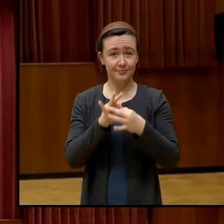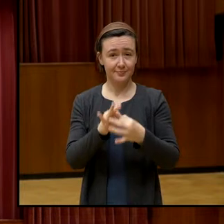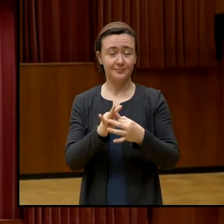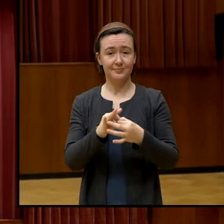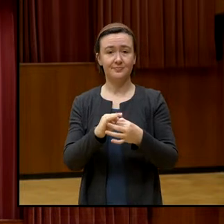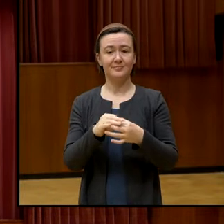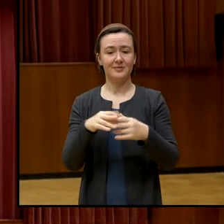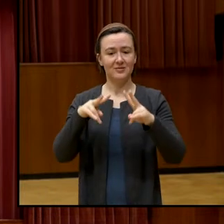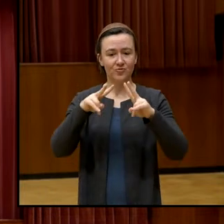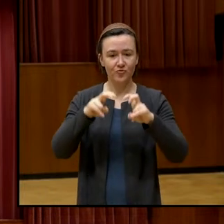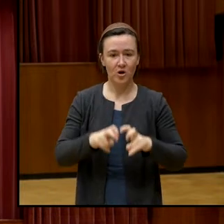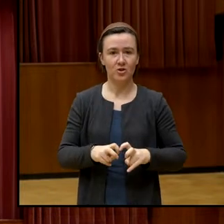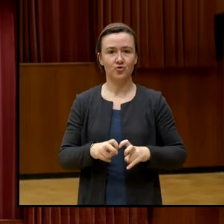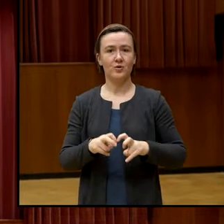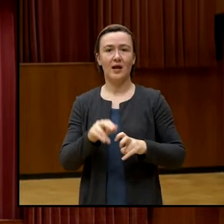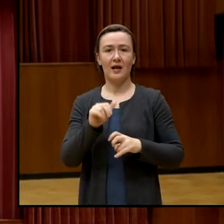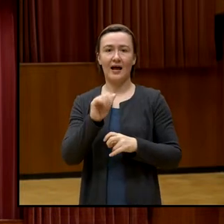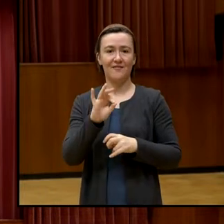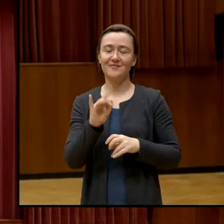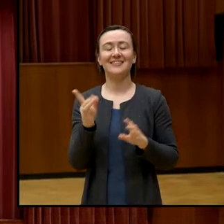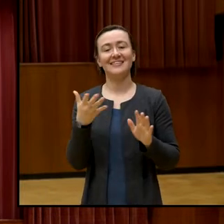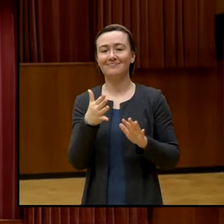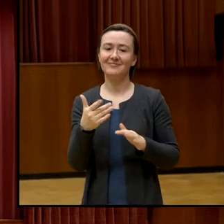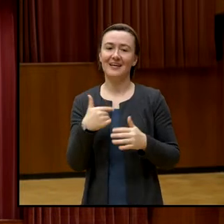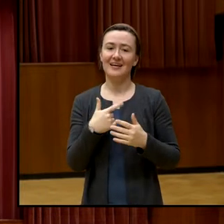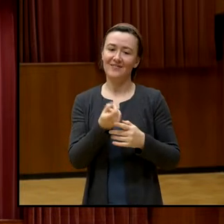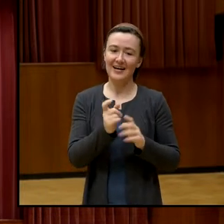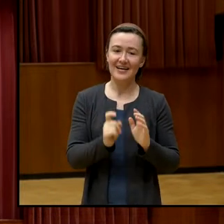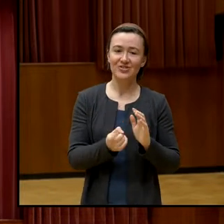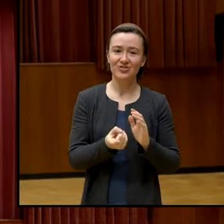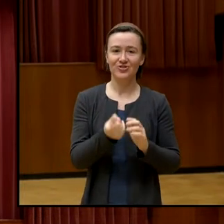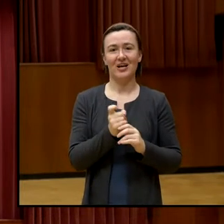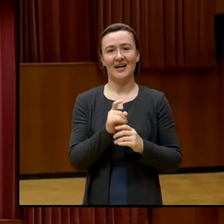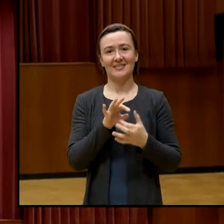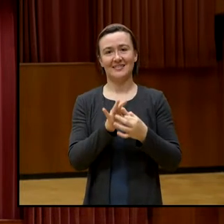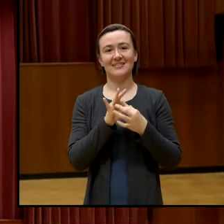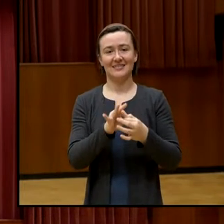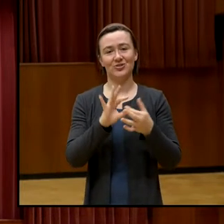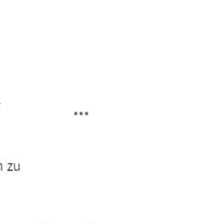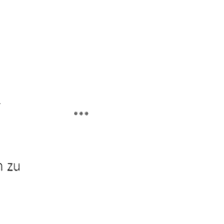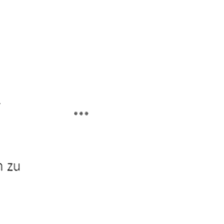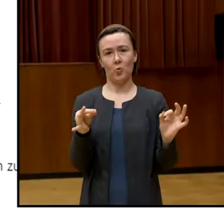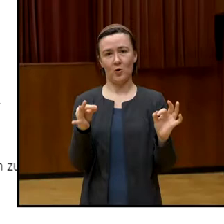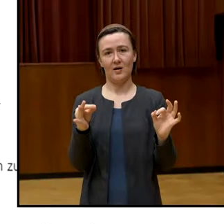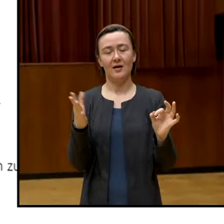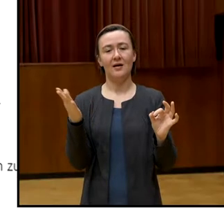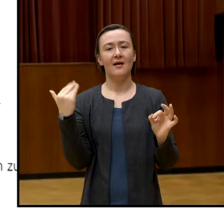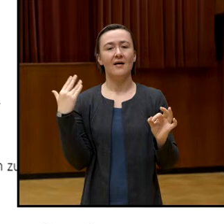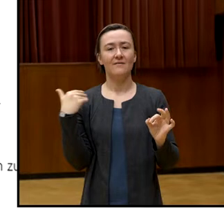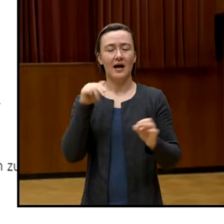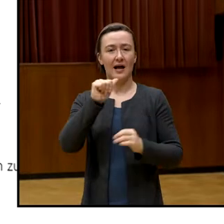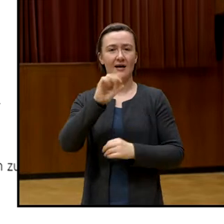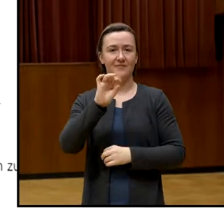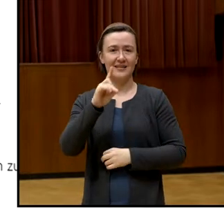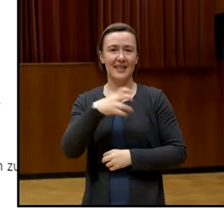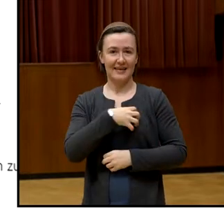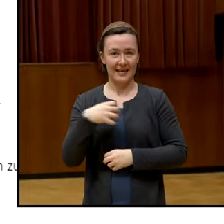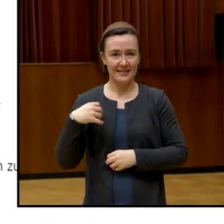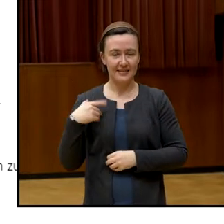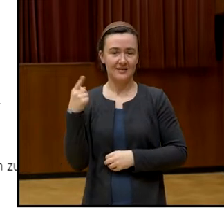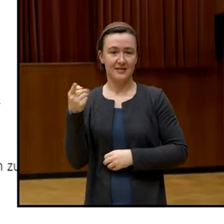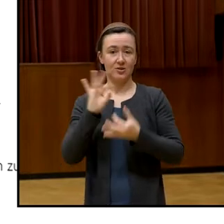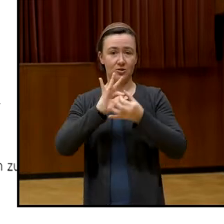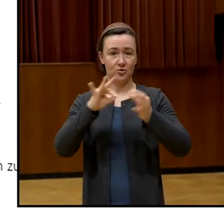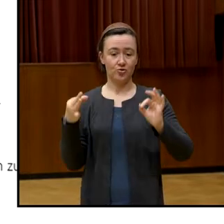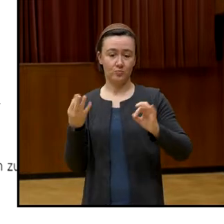ausgänglich war der Spruch. Und hat die AfD Dresden hat diesen Spruch gepostet 2022 zu einem Video einer